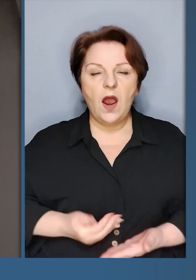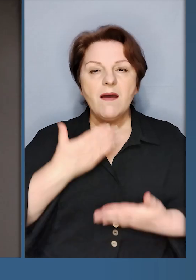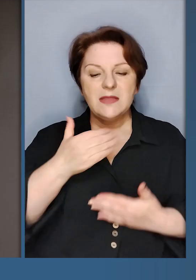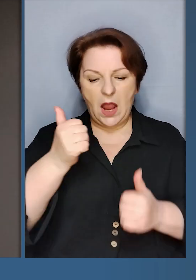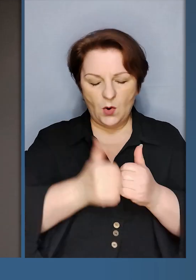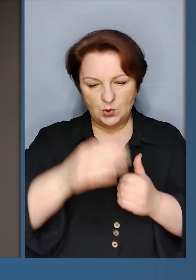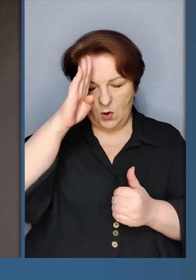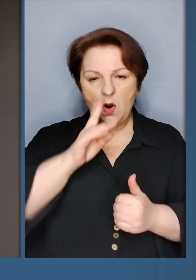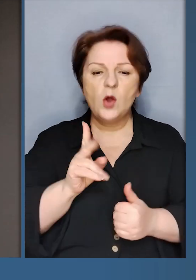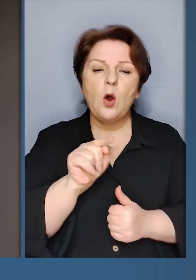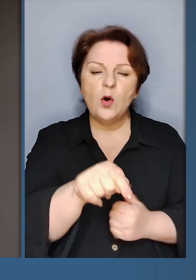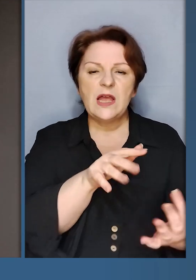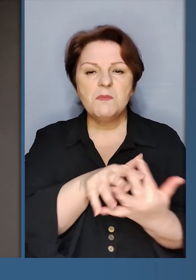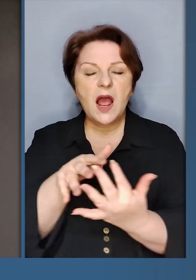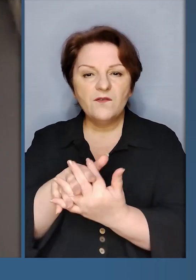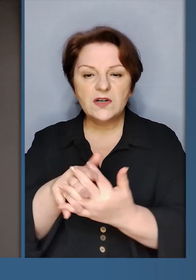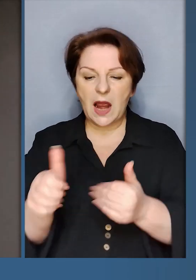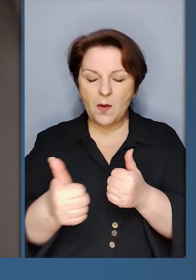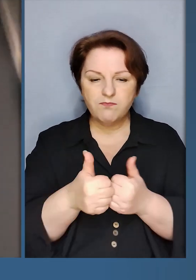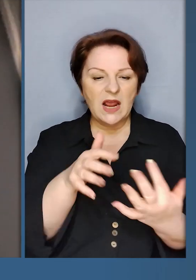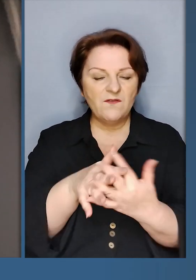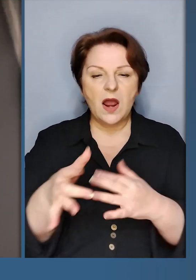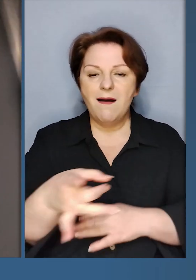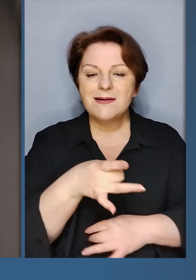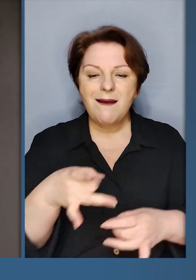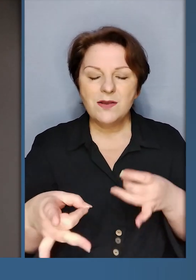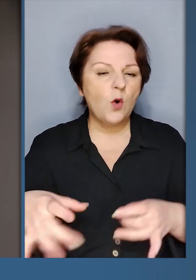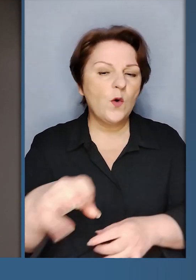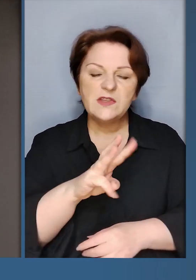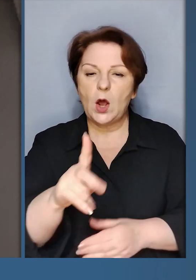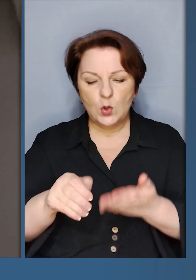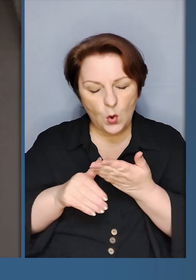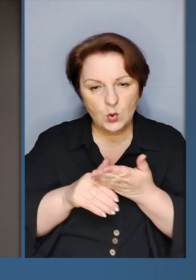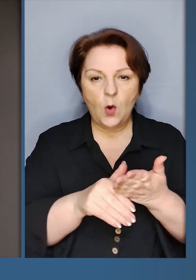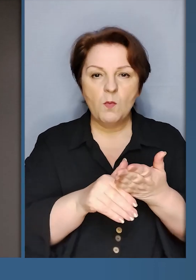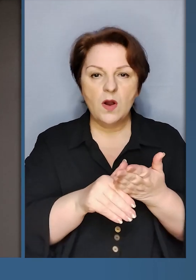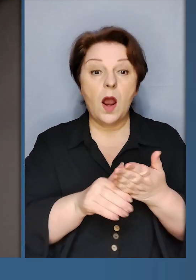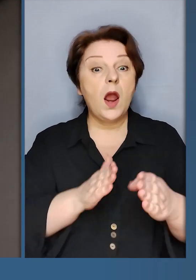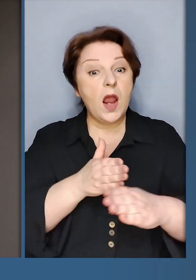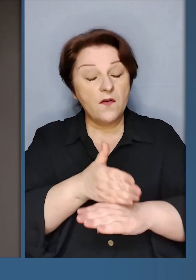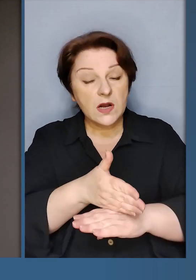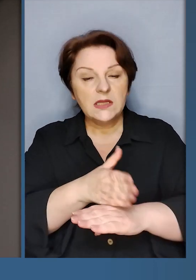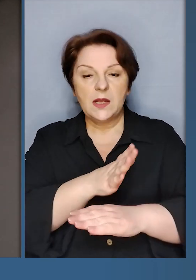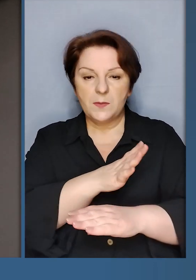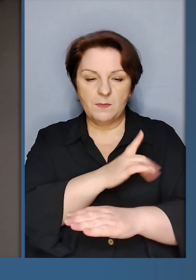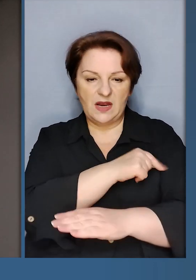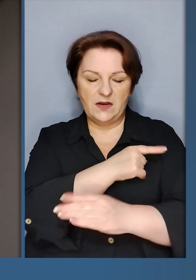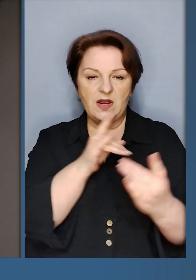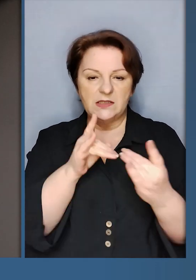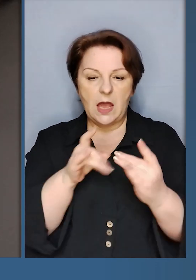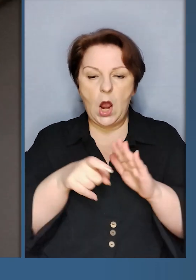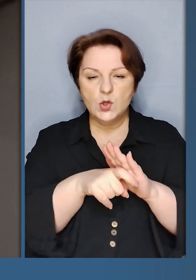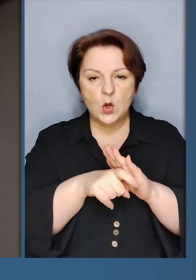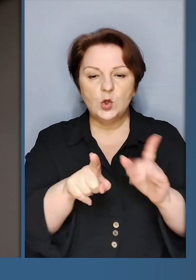своє життя. Я дякую кожному і кожної, хто там на фронті. При фронтових районах усім, хто допомагає. Підвідав